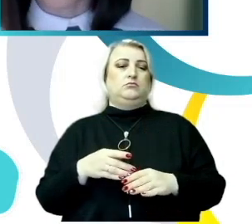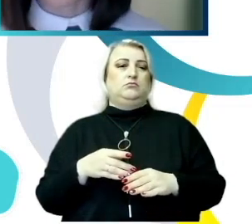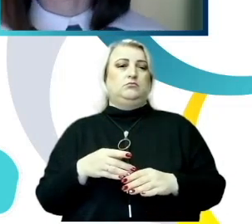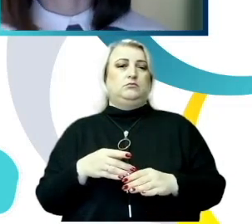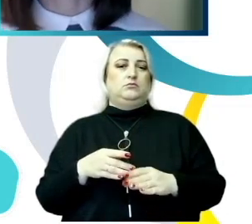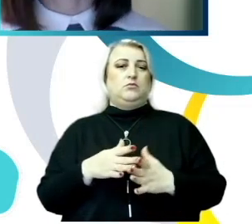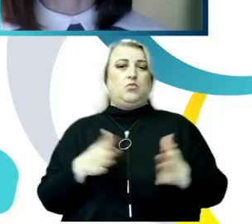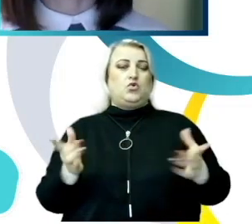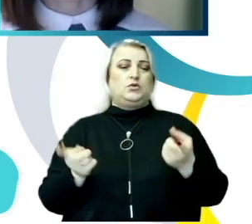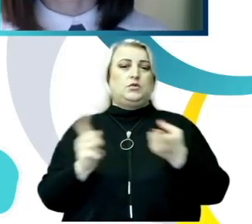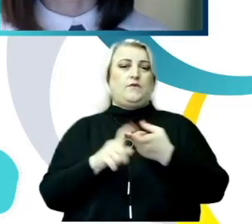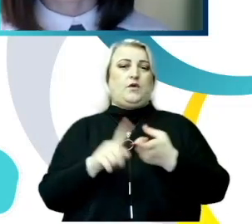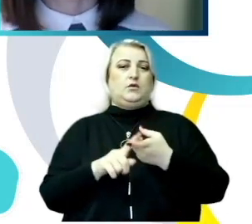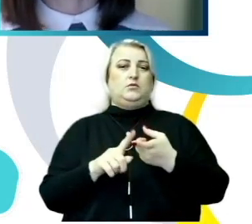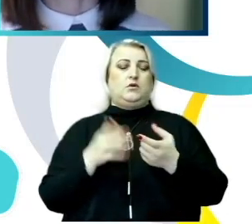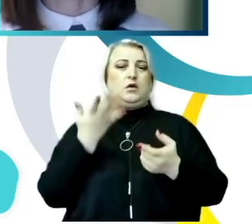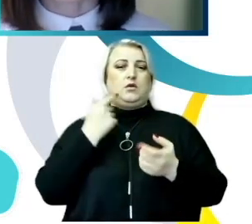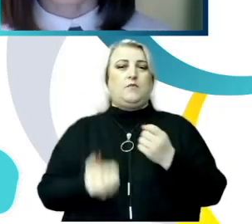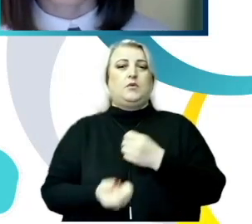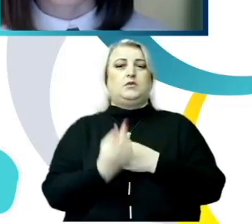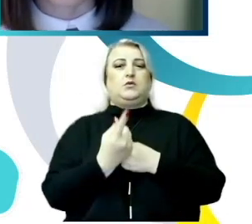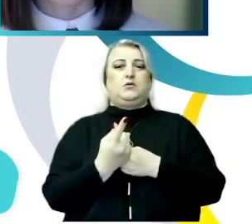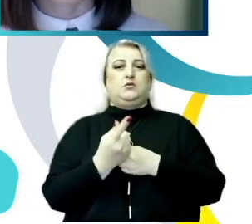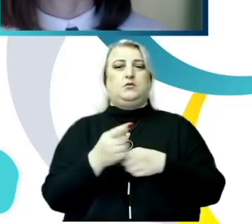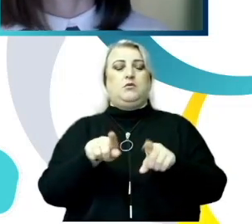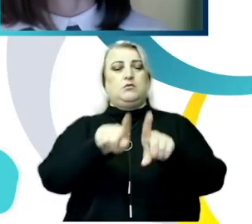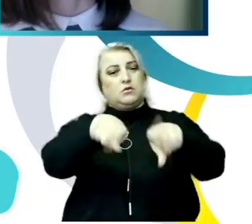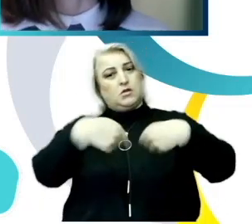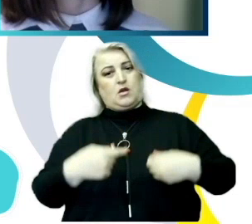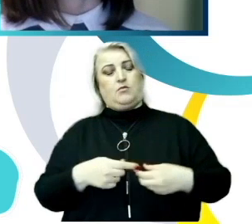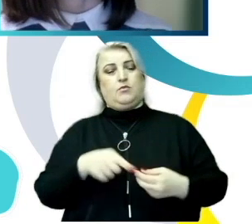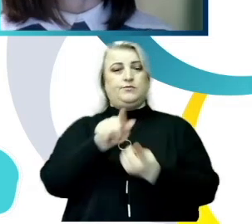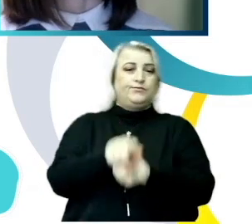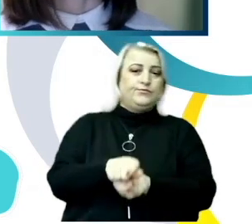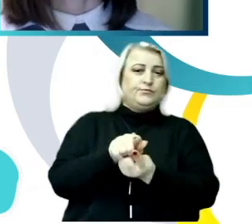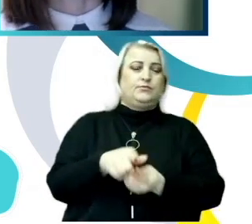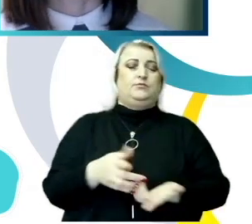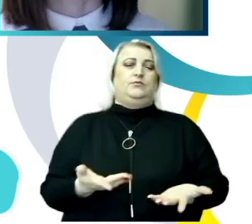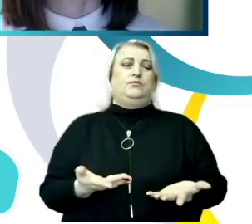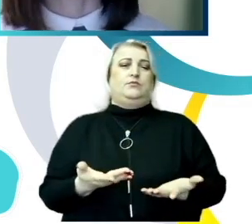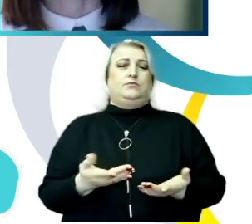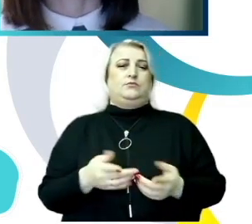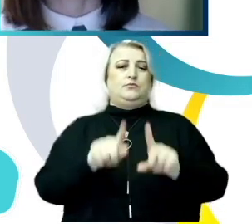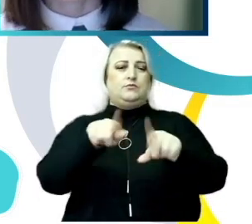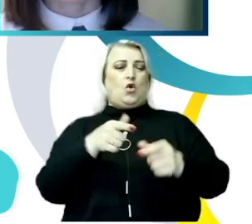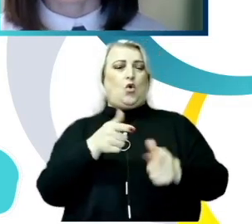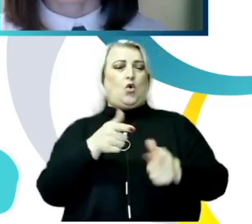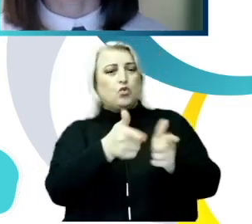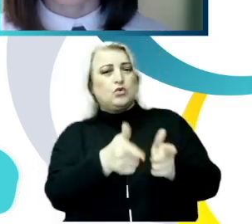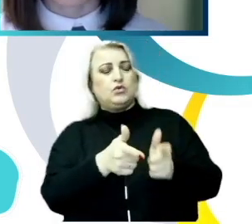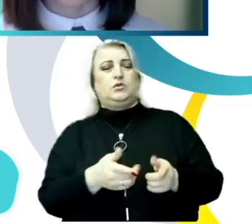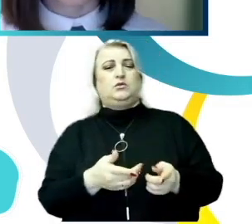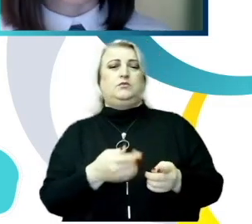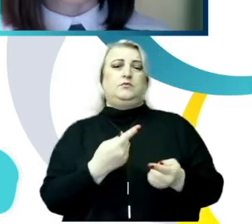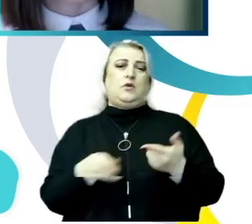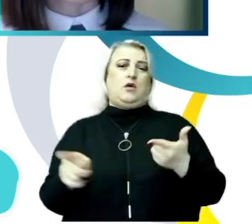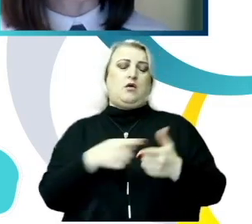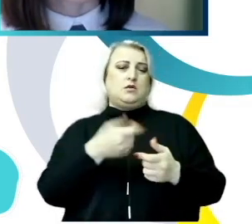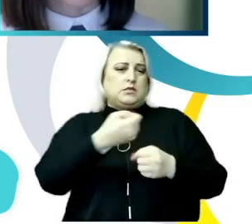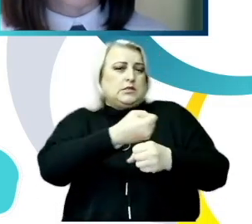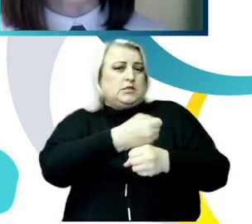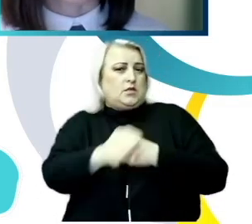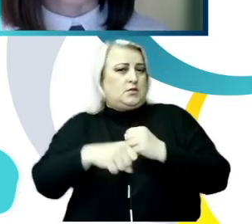avansată atunci când apar cerința de a întreține relații sexuale, apar amenințări sau chiar aplicarea forței